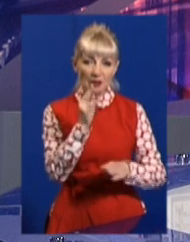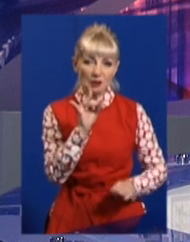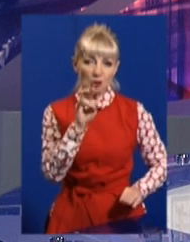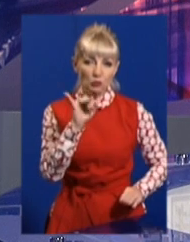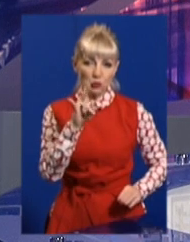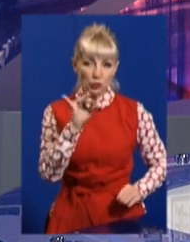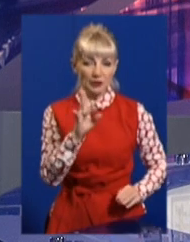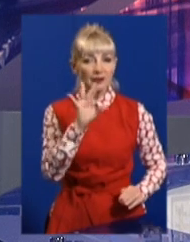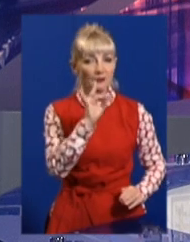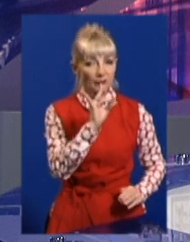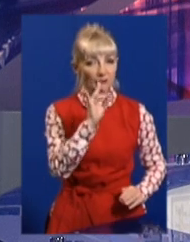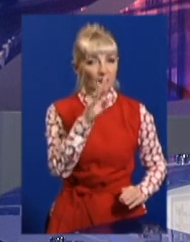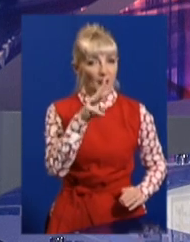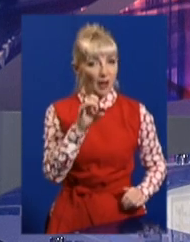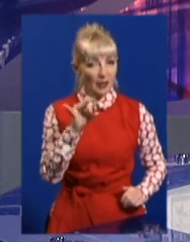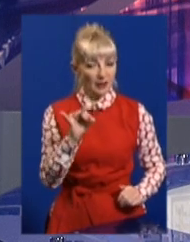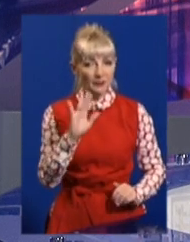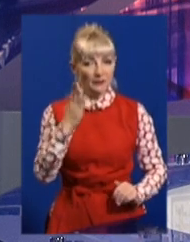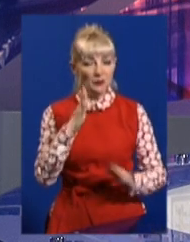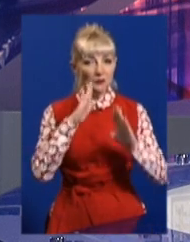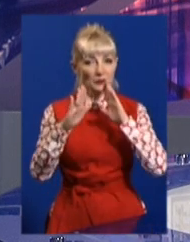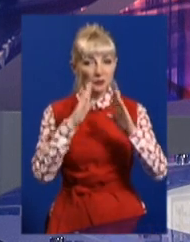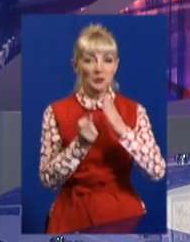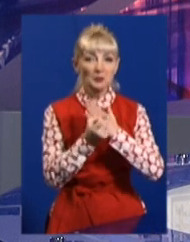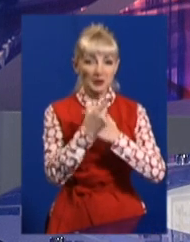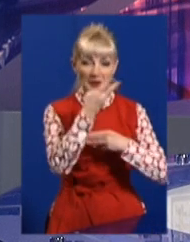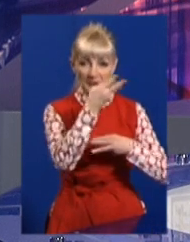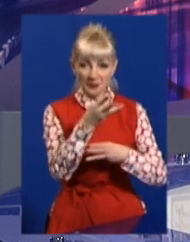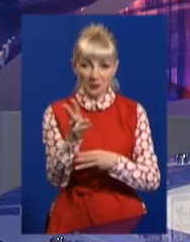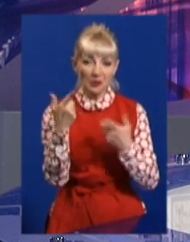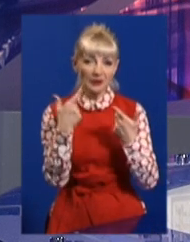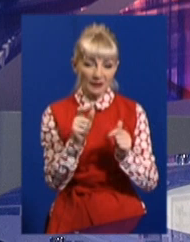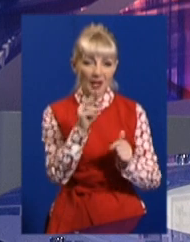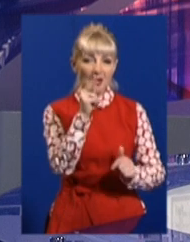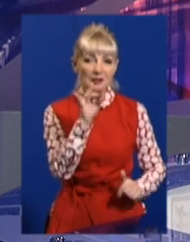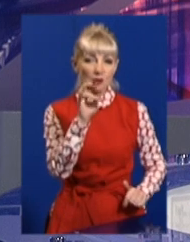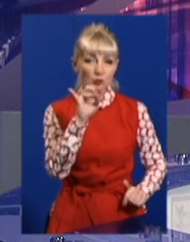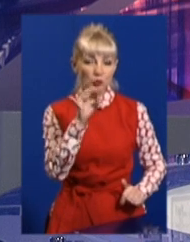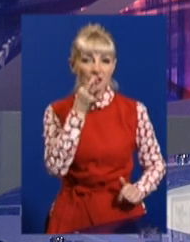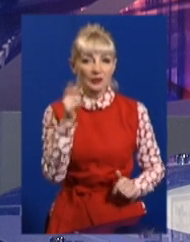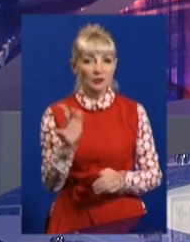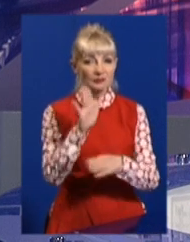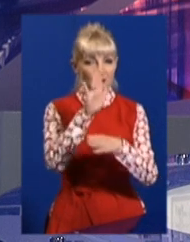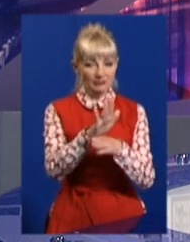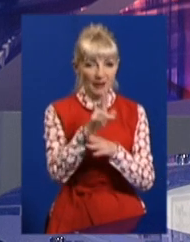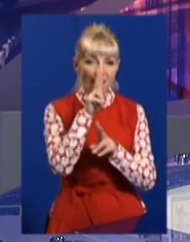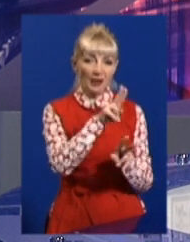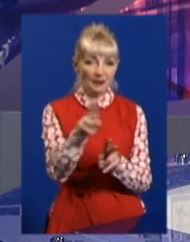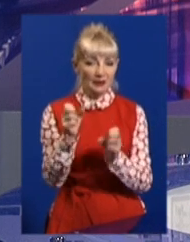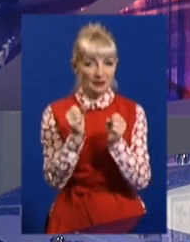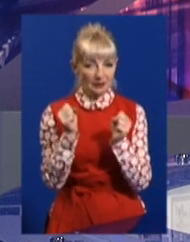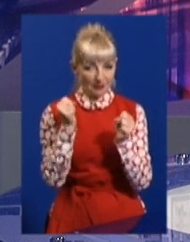у мерії. Нагадаємо, у вівторок у Фейсбук з'явилося відео, на якому Цибульник говорить, її призначили координувати роботу